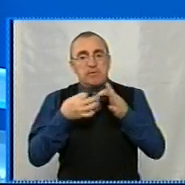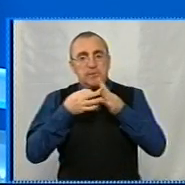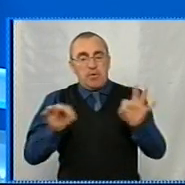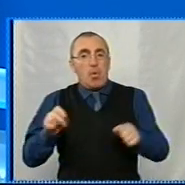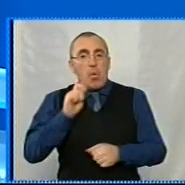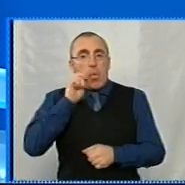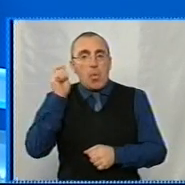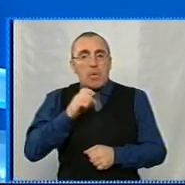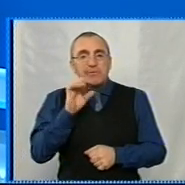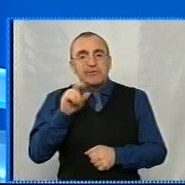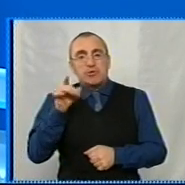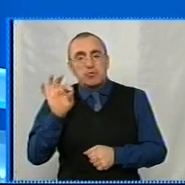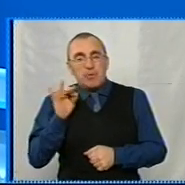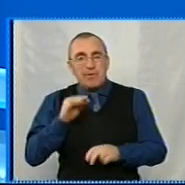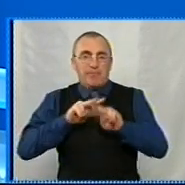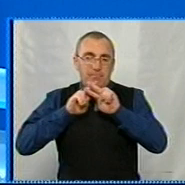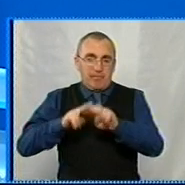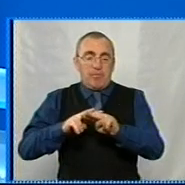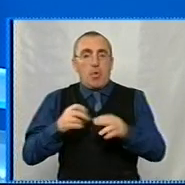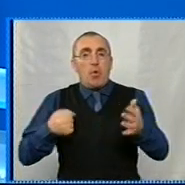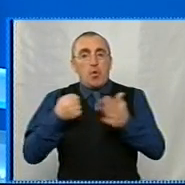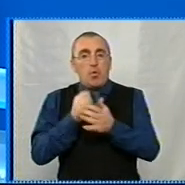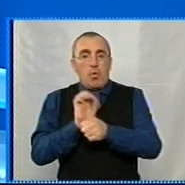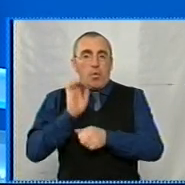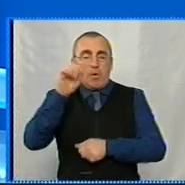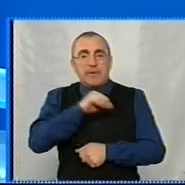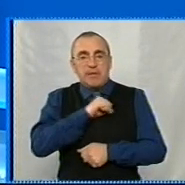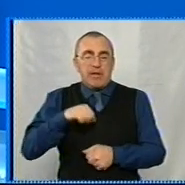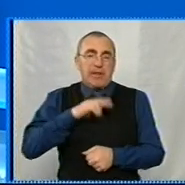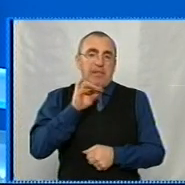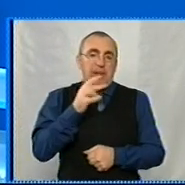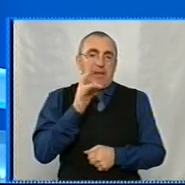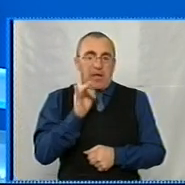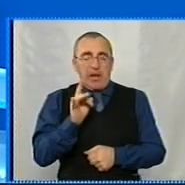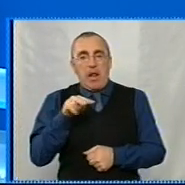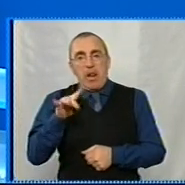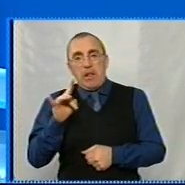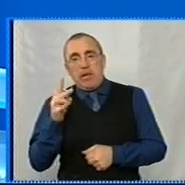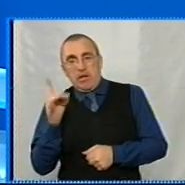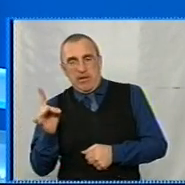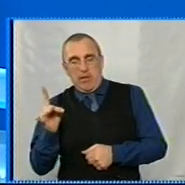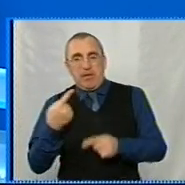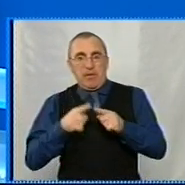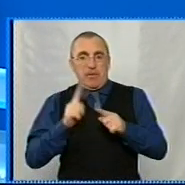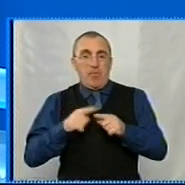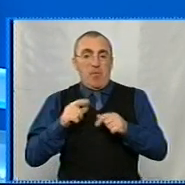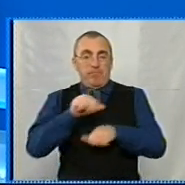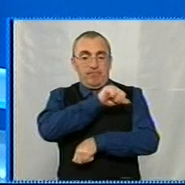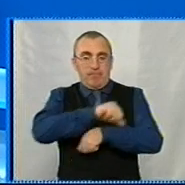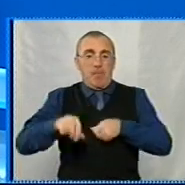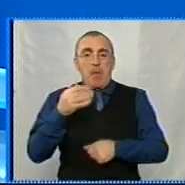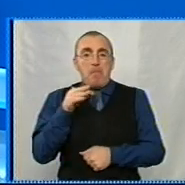українських СІЗО та в'язниць і відправили до самоназваних ДНР та ЛНР. Обмін відбувся на контрольному пункті